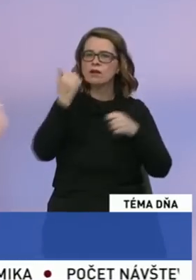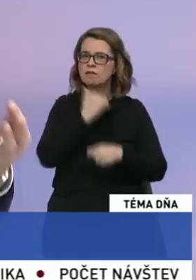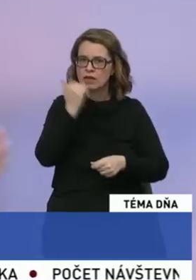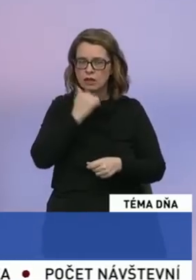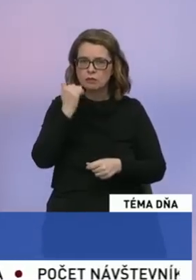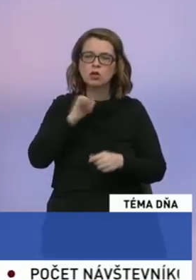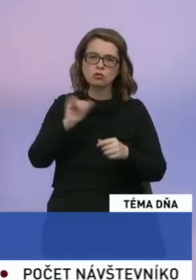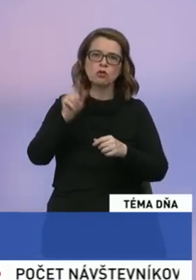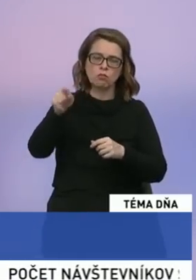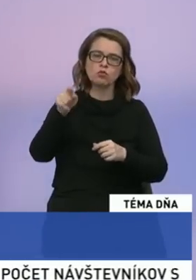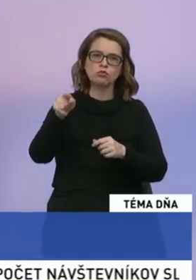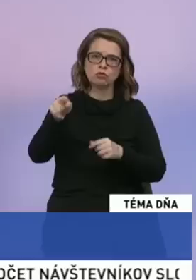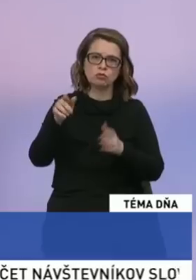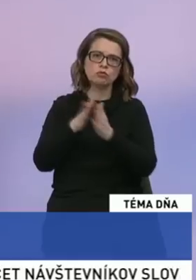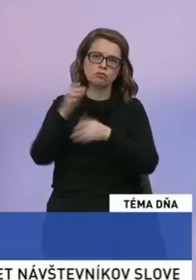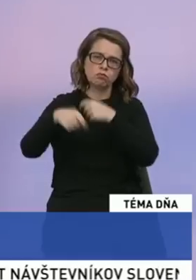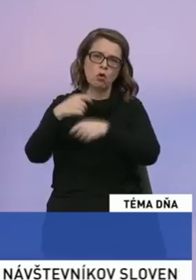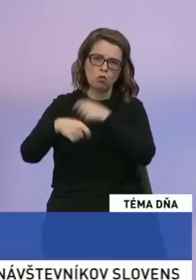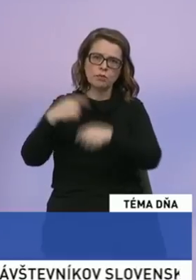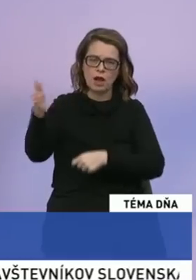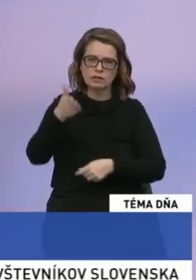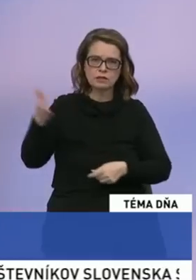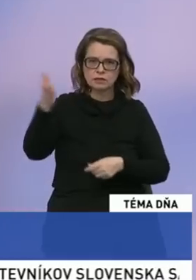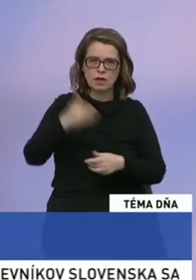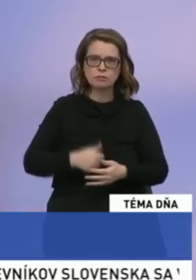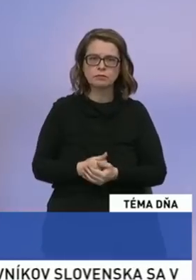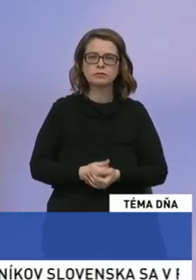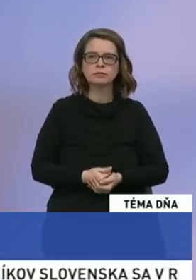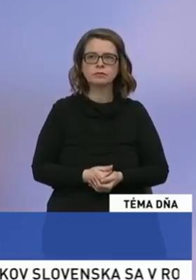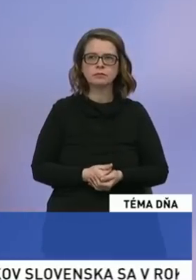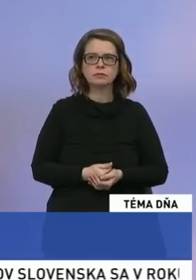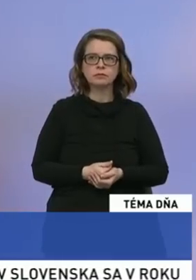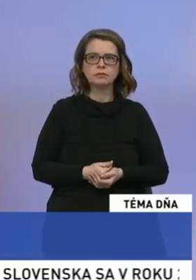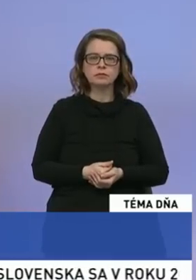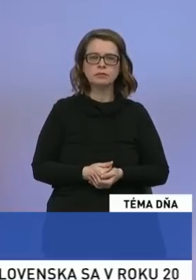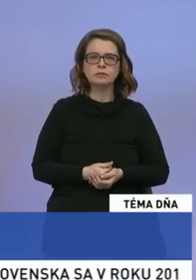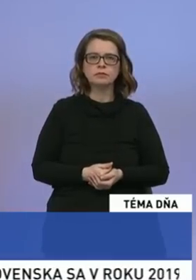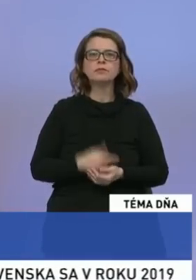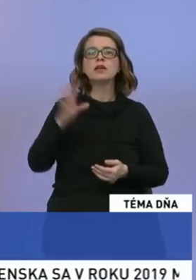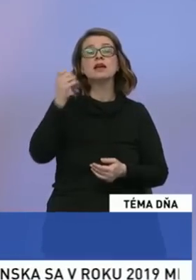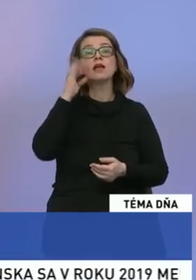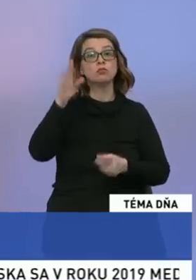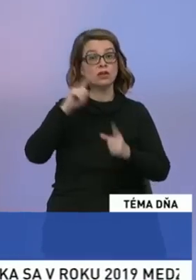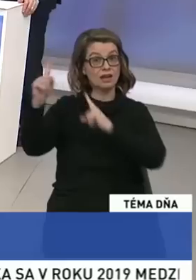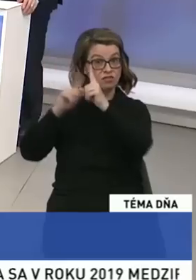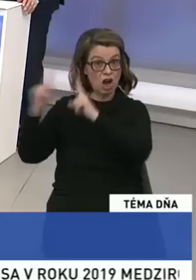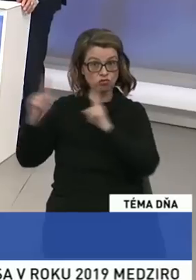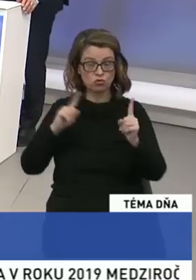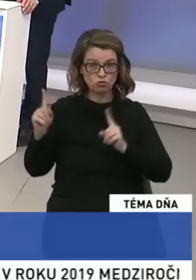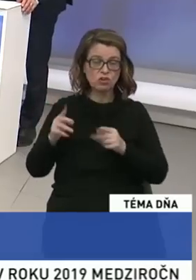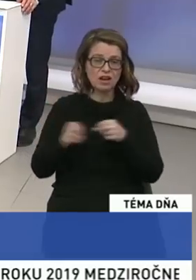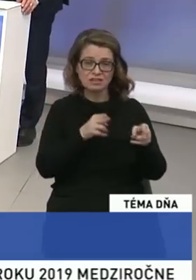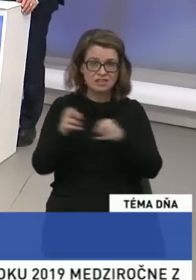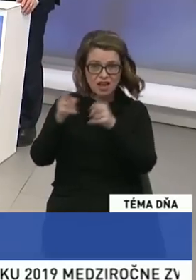ktoré budú v rámci týchto komponentov a konzorcií spolupracovať na zamestnanosti. investor tam príde, keď tam bude infraštruktúra, to znamená, to je zrejme najprv priorita,